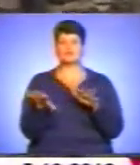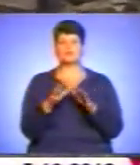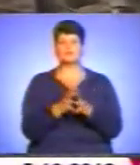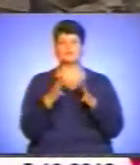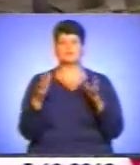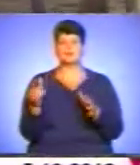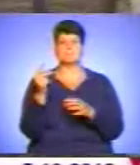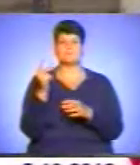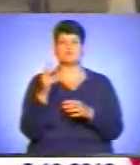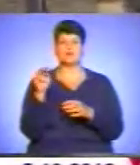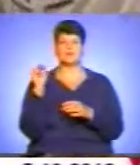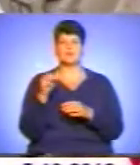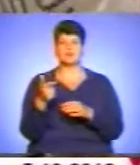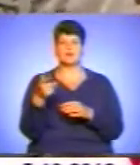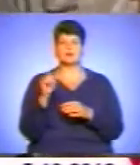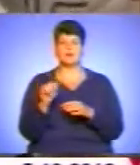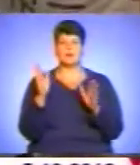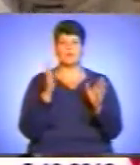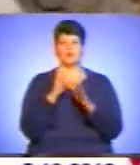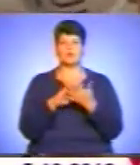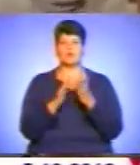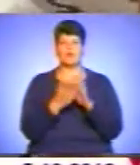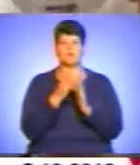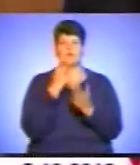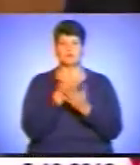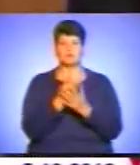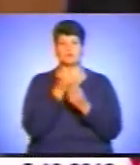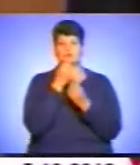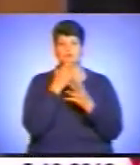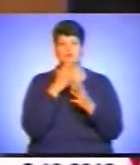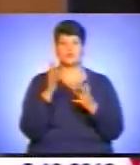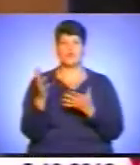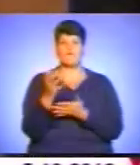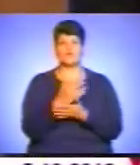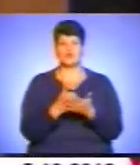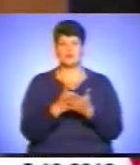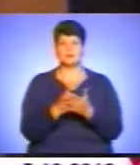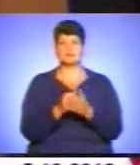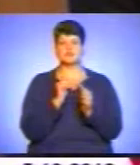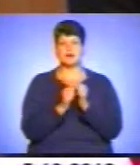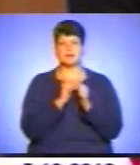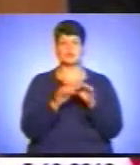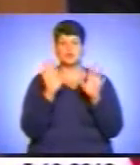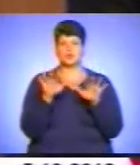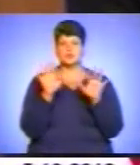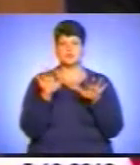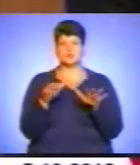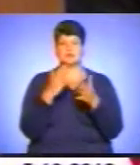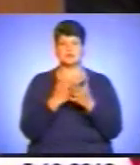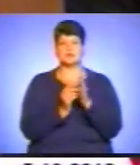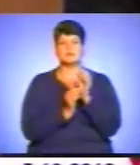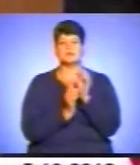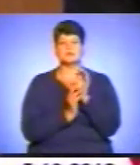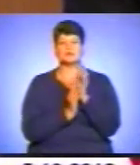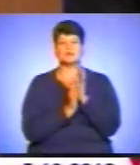на півтори тисячі гектарів. Погодні умови передбачають добрий урожай. Перепатаю часті дощі, і бачу сходи пшениці